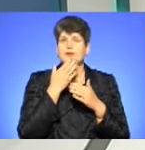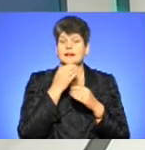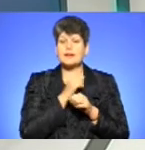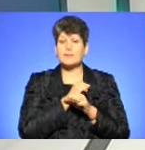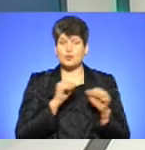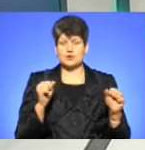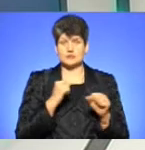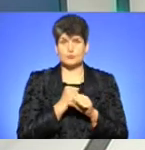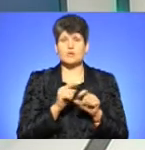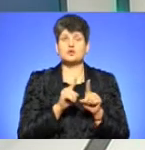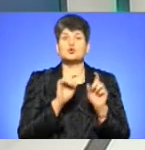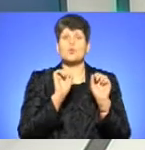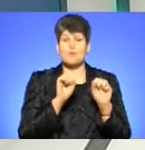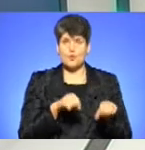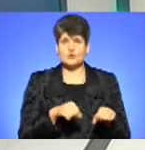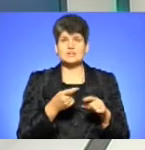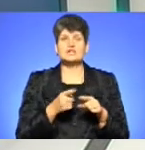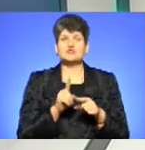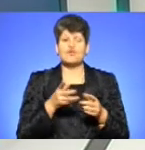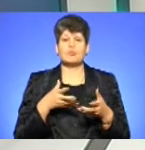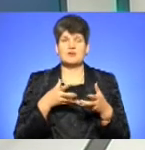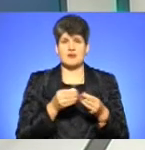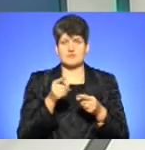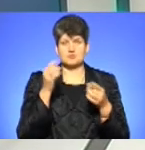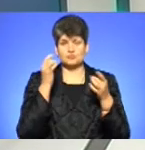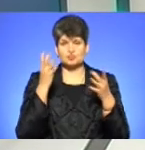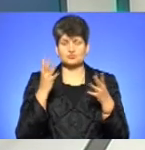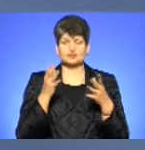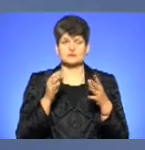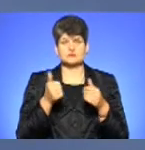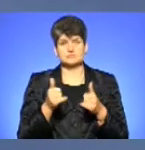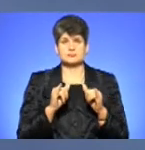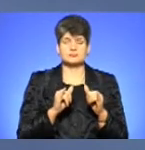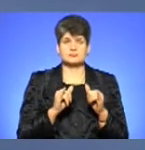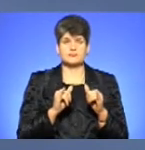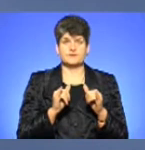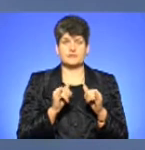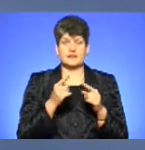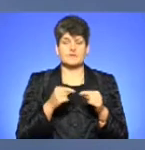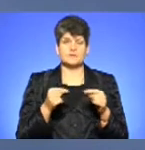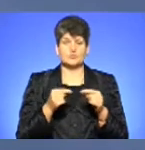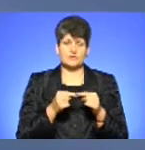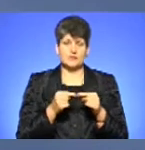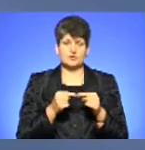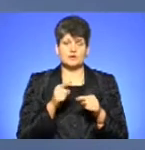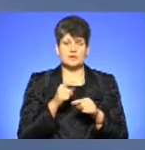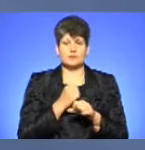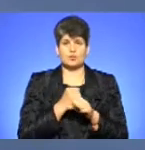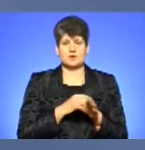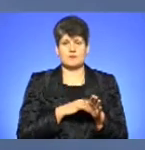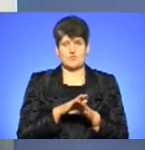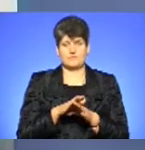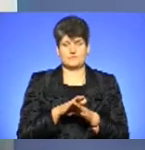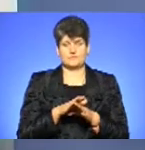робити, то, що можна. Тобто те, що впливає на нашу культуру негативно чи позитивно. І, відповідно, там роботи йде повний ход.